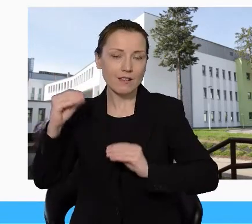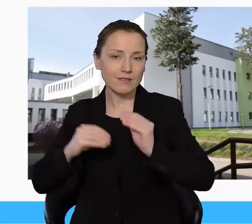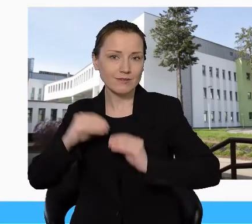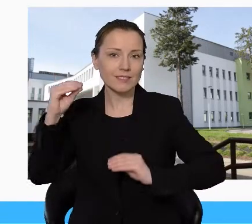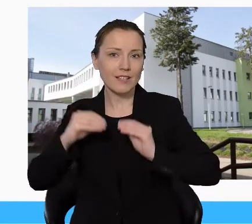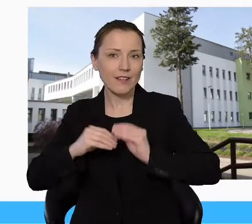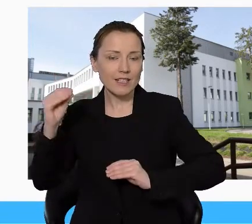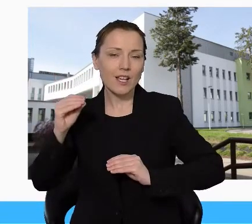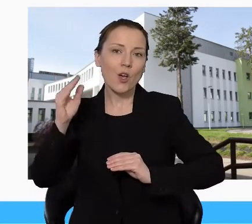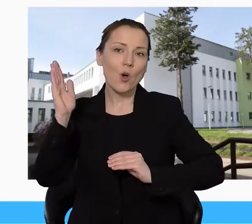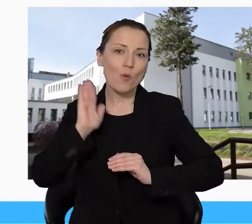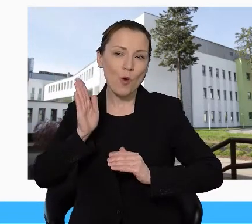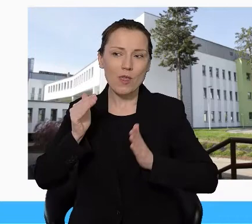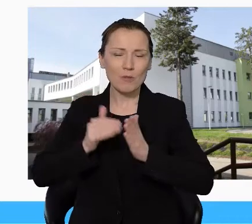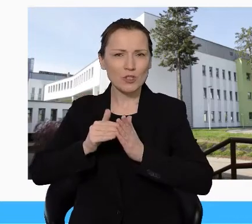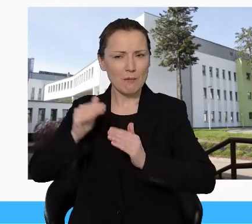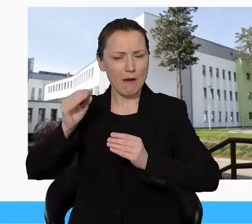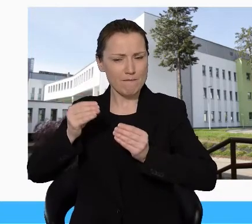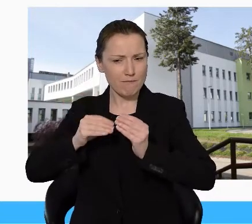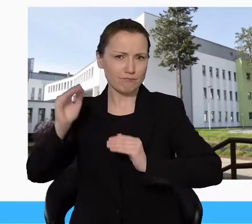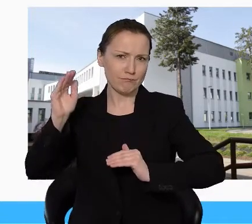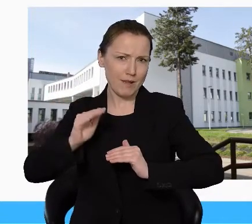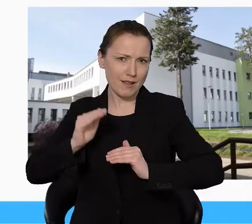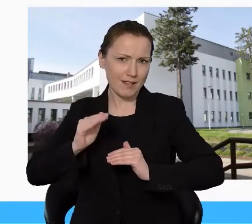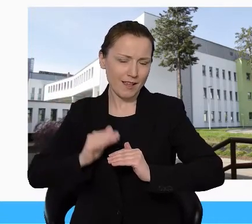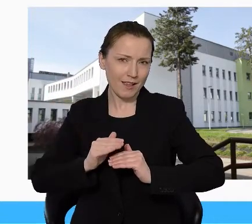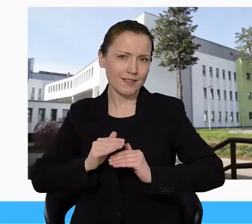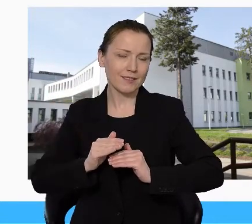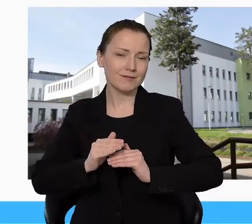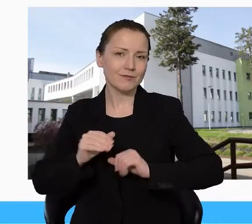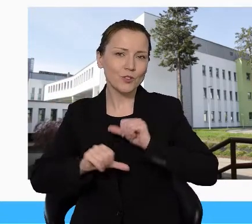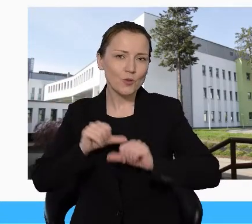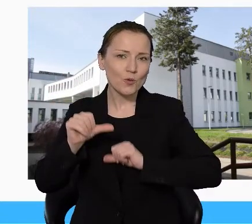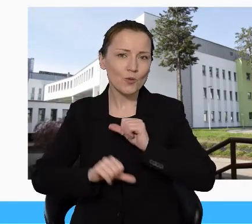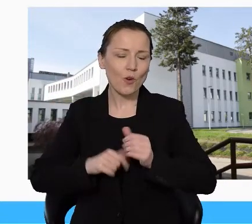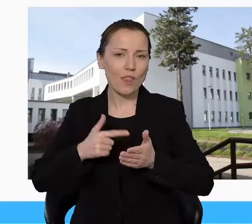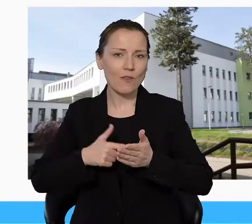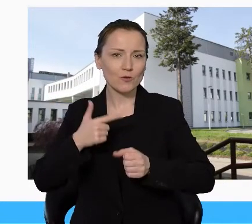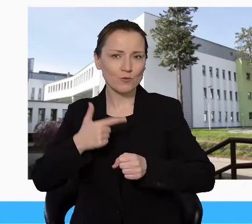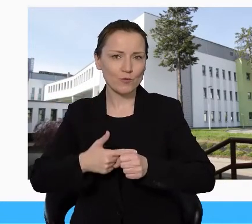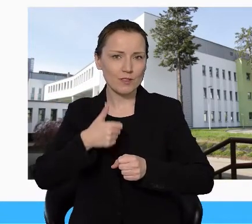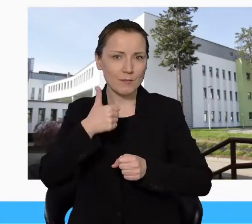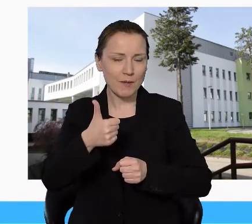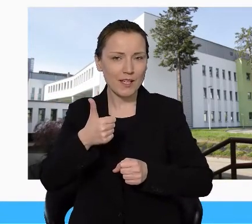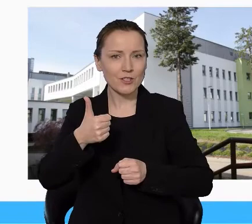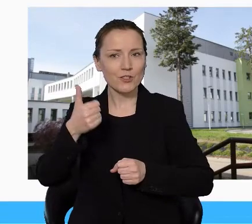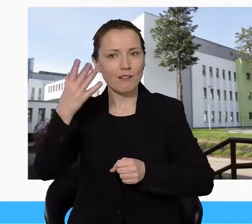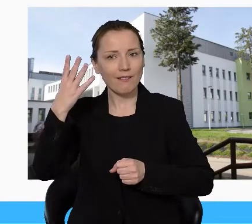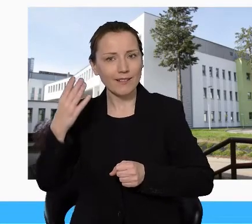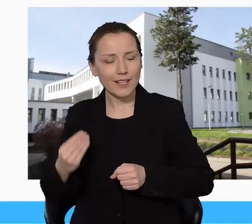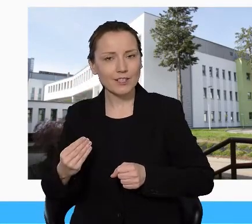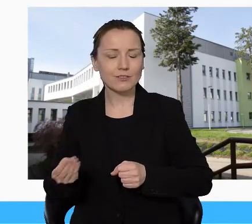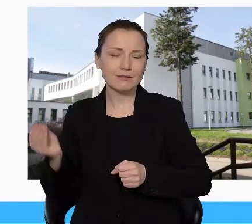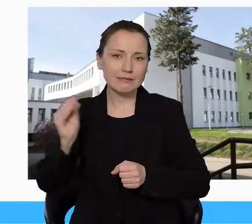zaczęły potrzeby maleć, hospitalizacji i w roku 2021 jesienią ponownie